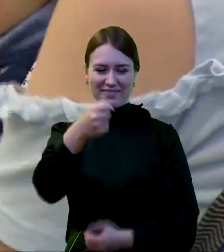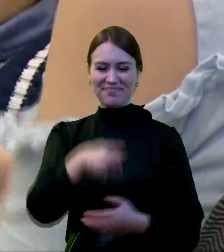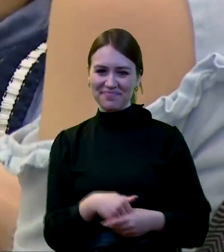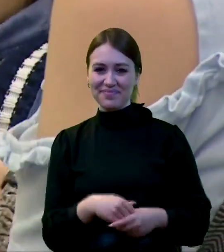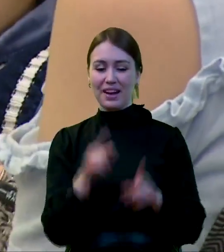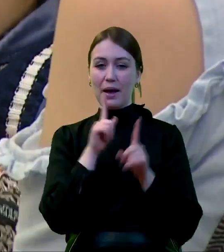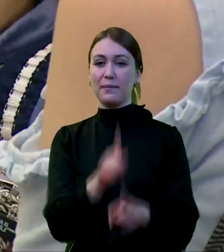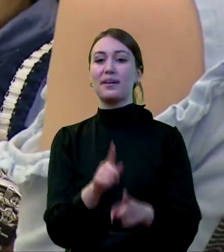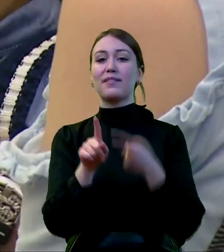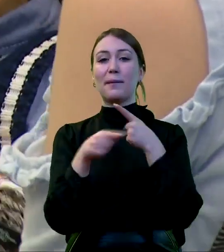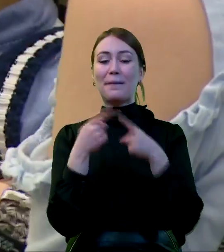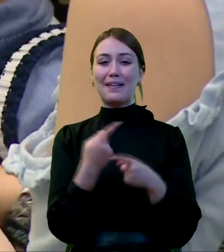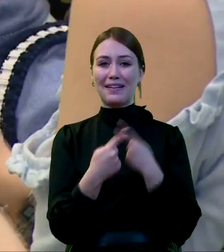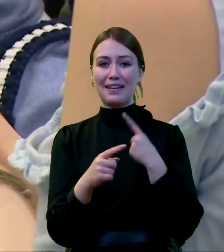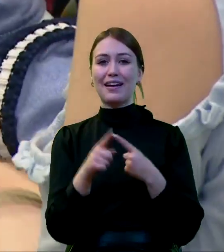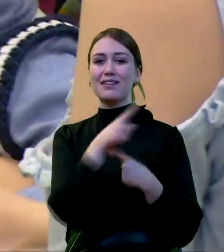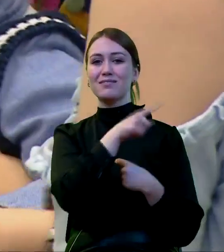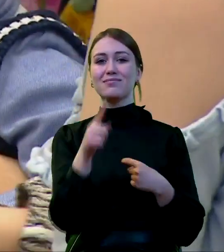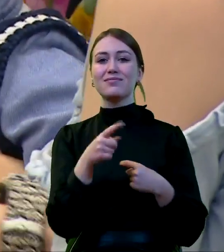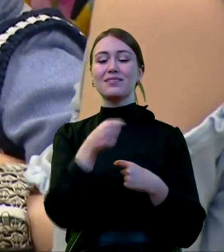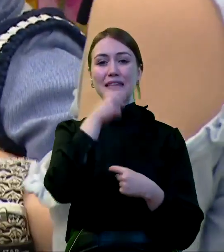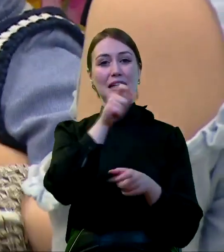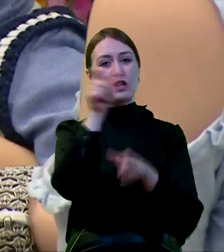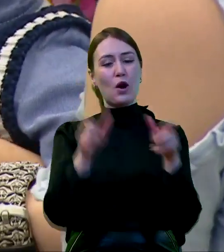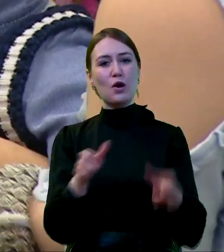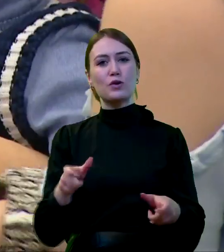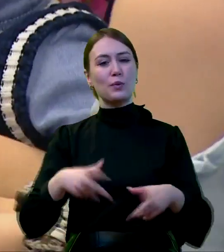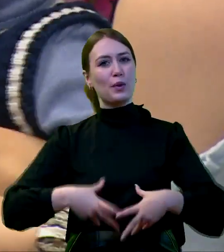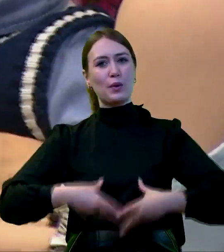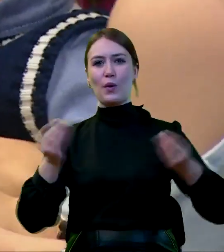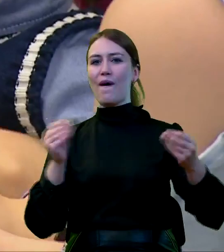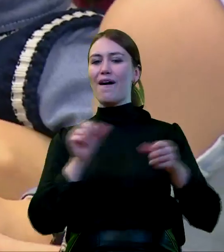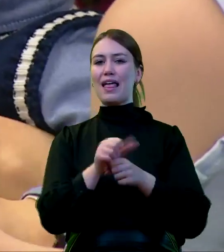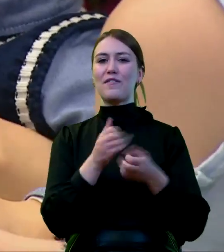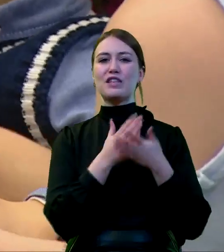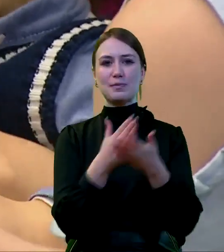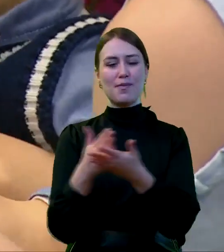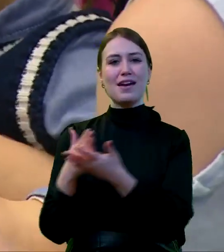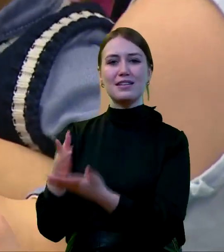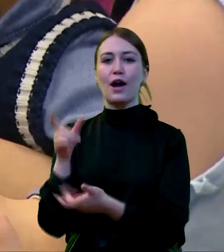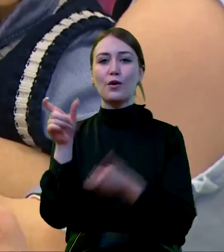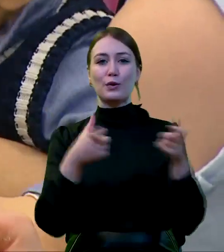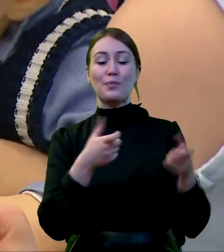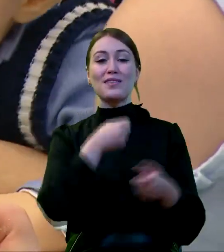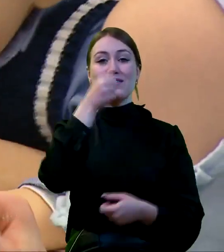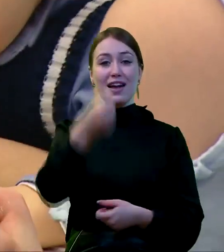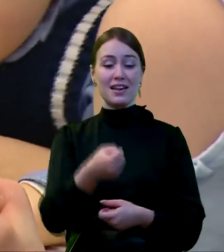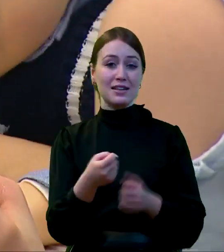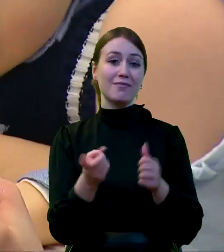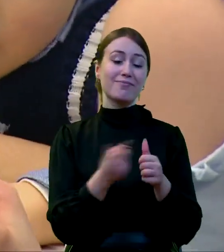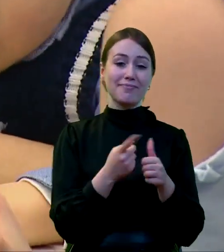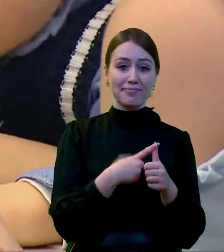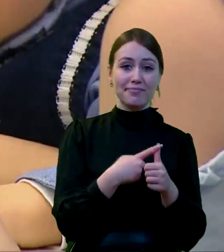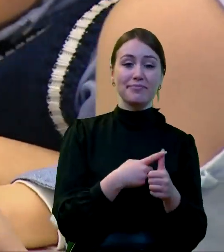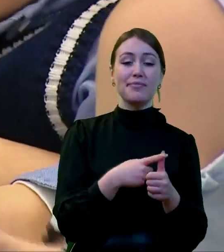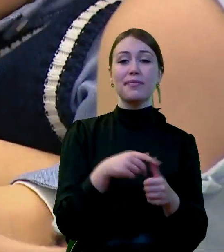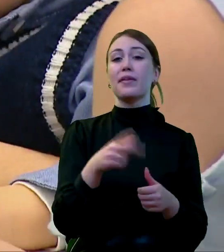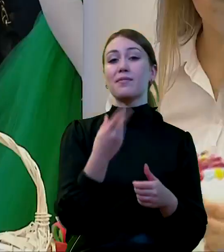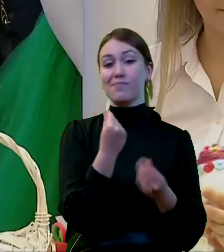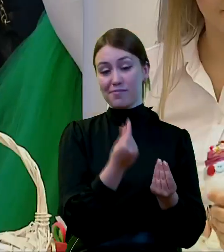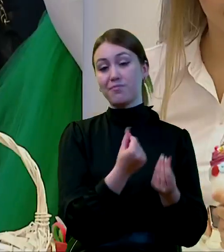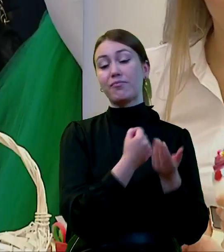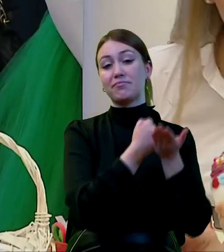Polityka senioralna naszego rządu to od samego początku mocne wsparcie dla naszych seniorów. Z jednej strony wsparcie